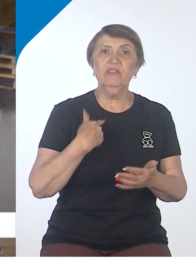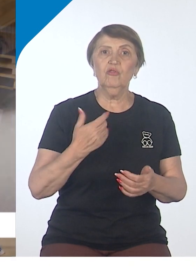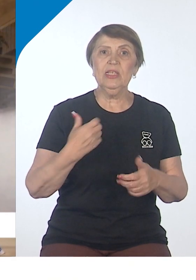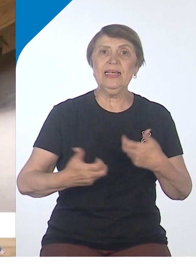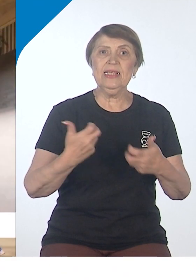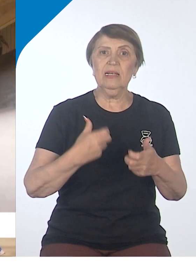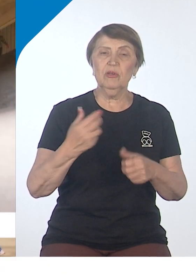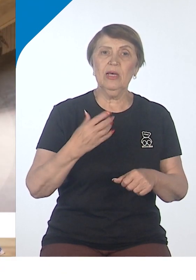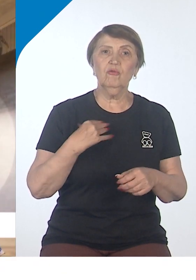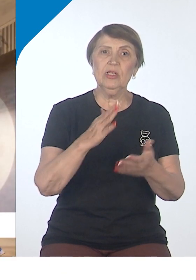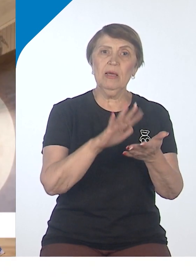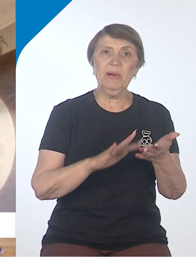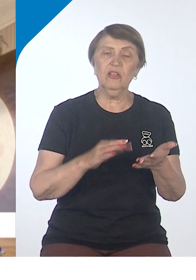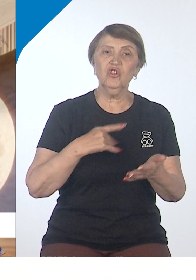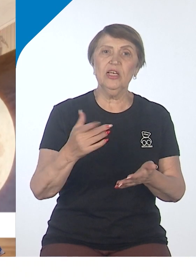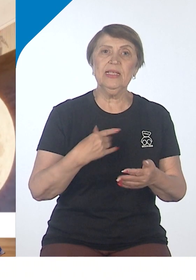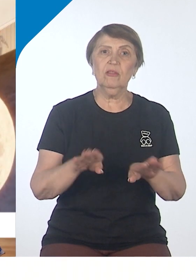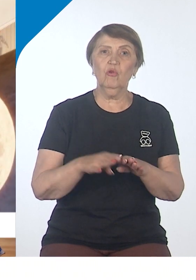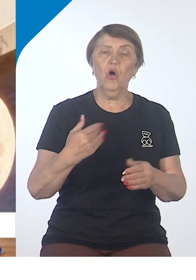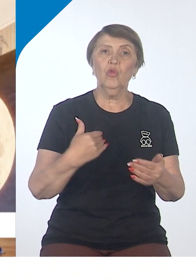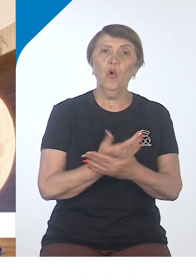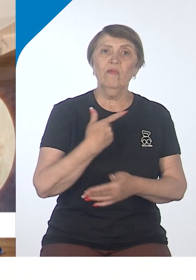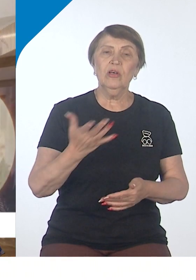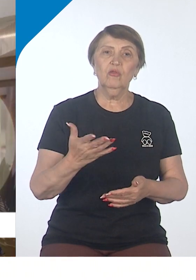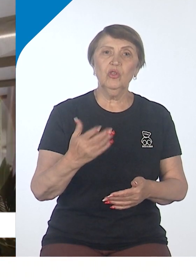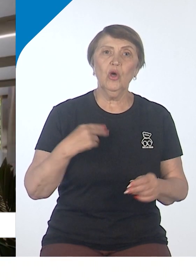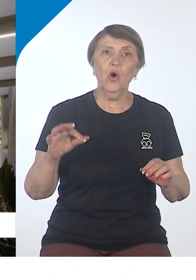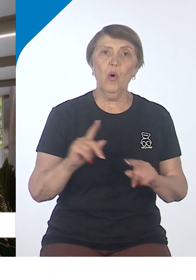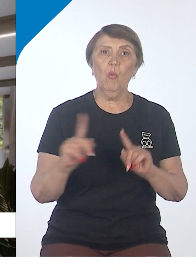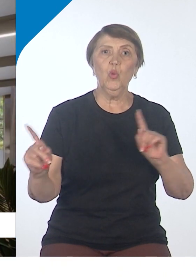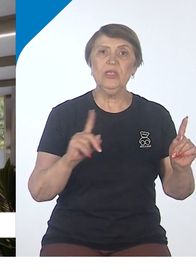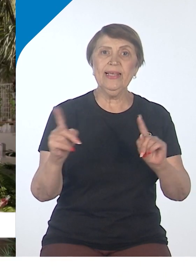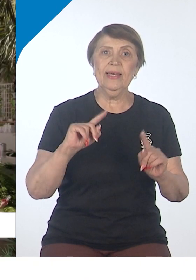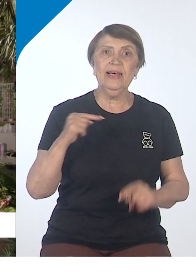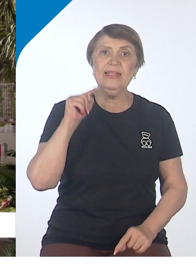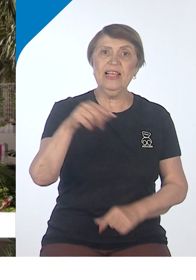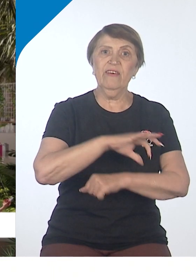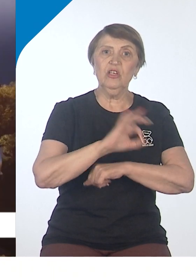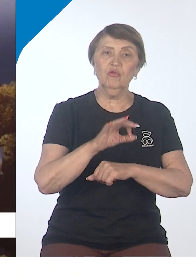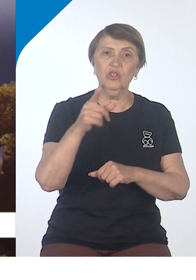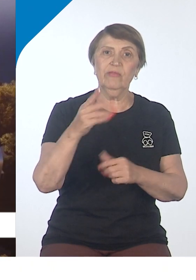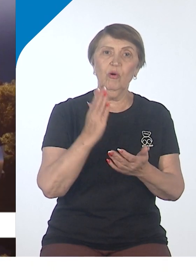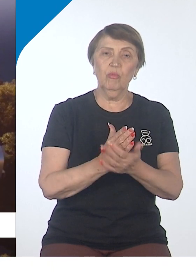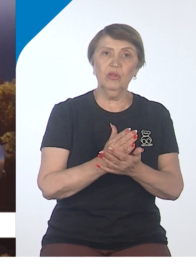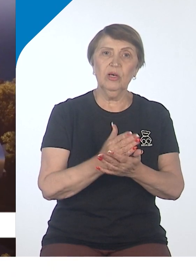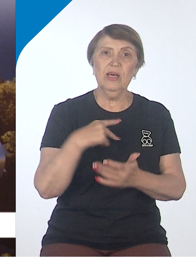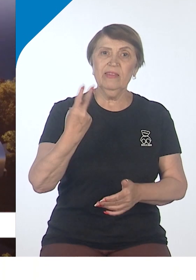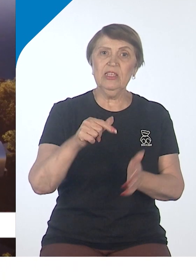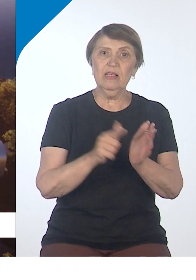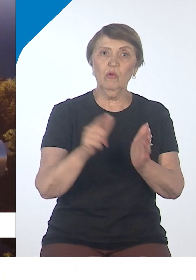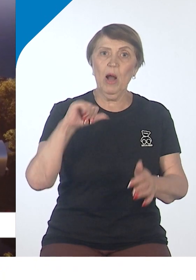Продолжается проектирование нового здания Дальневосточного художественного музея. Его ввод в эксплуатацию состоится в 27-м году.